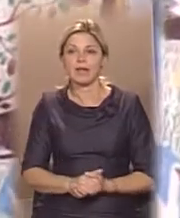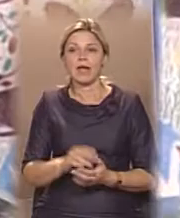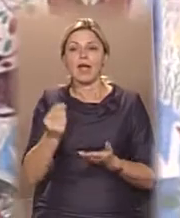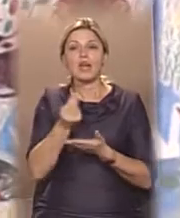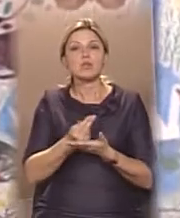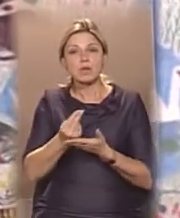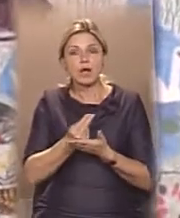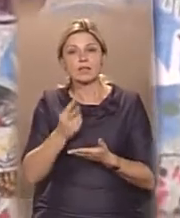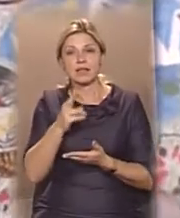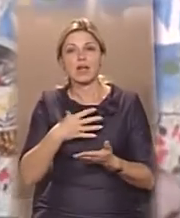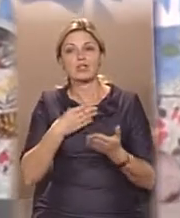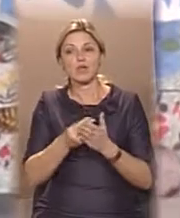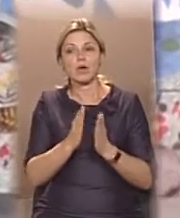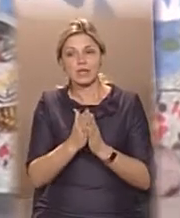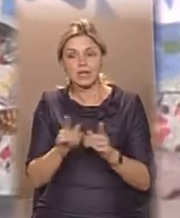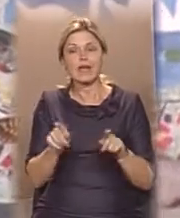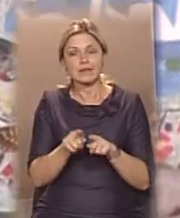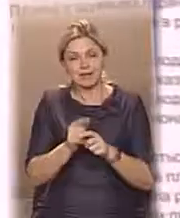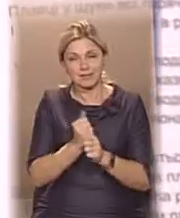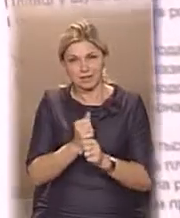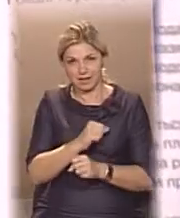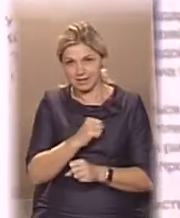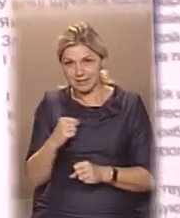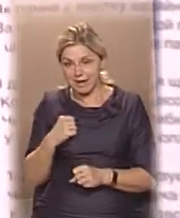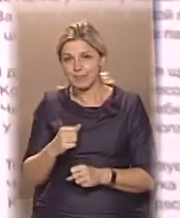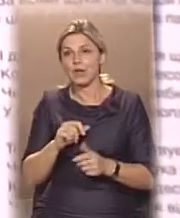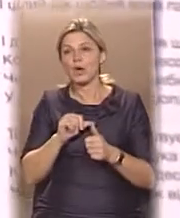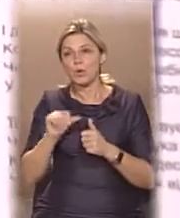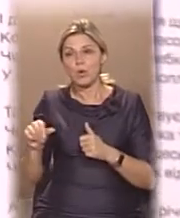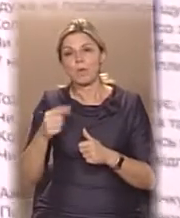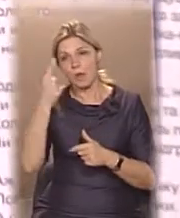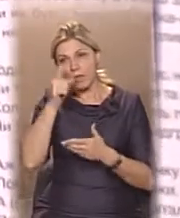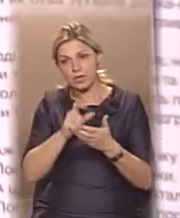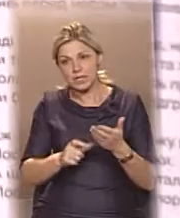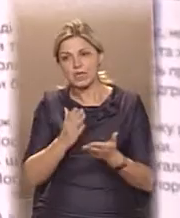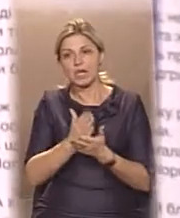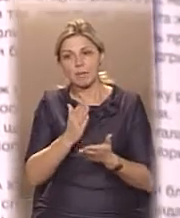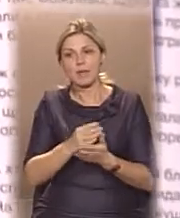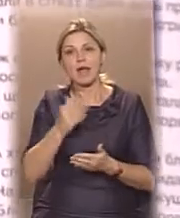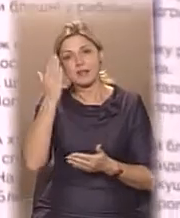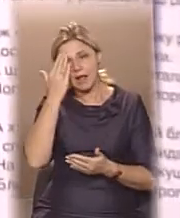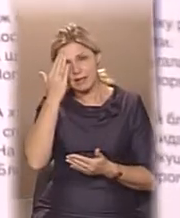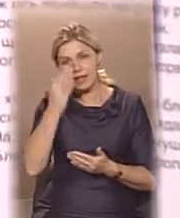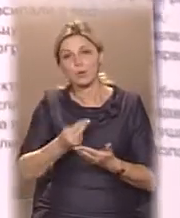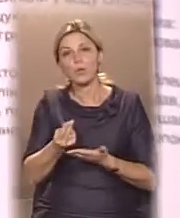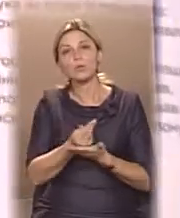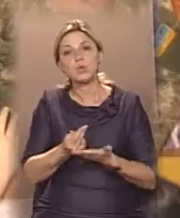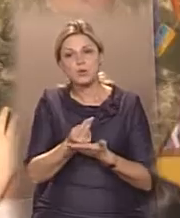збірки Олексій також робив сам. Крім поетичного, він мав неабиякий талант художника-анімаліста.